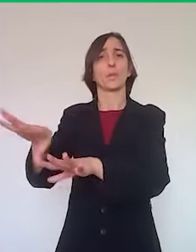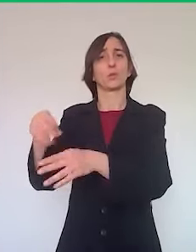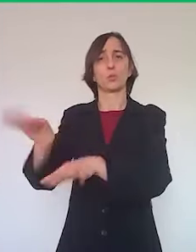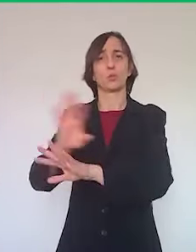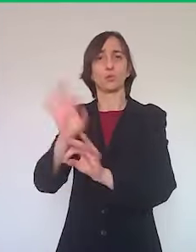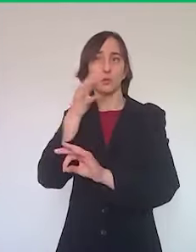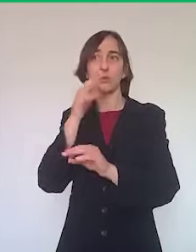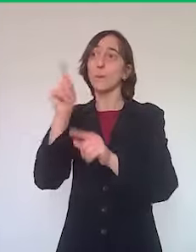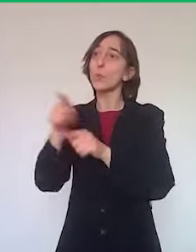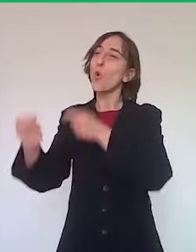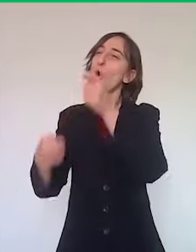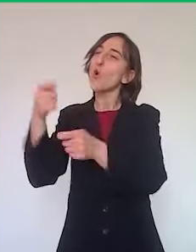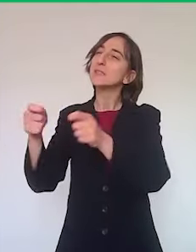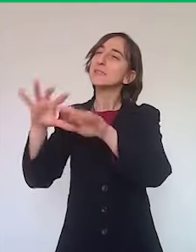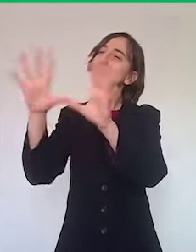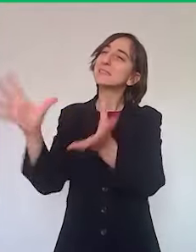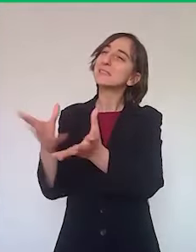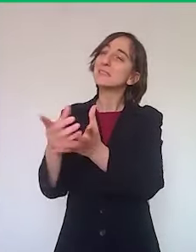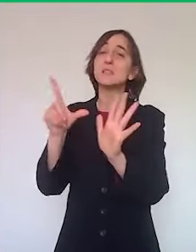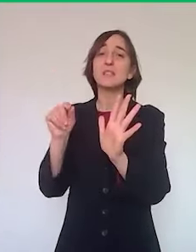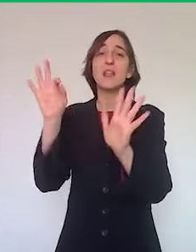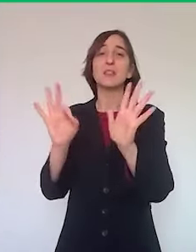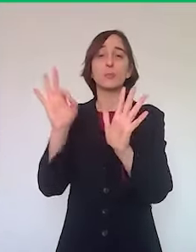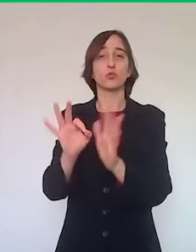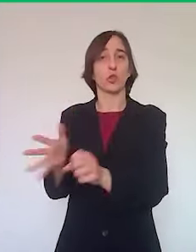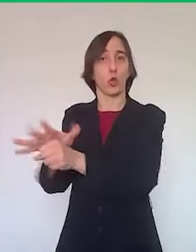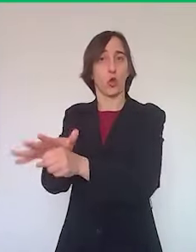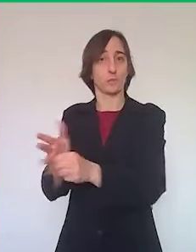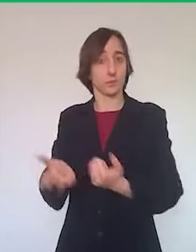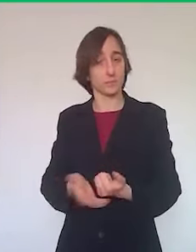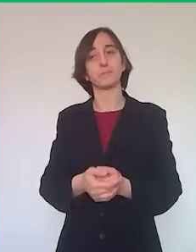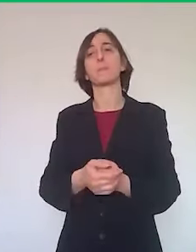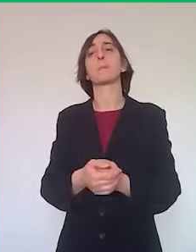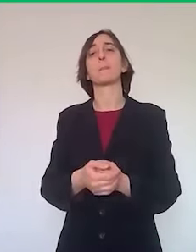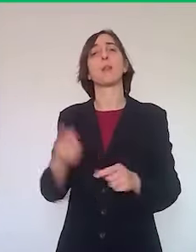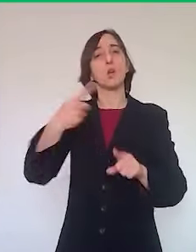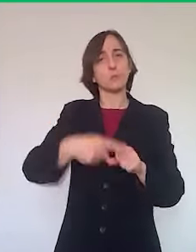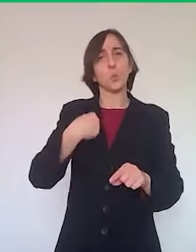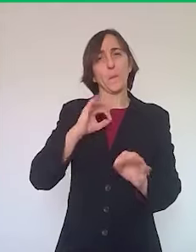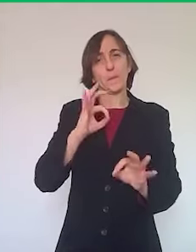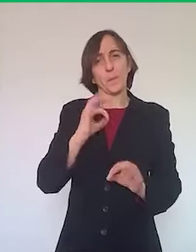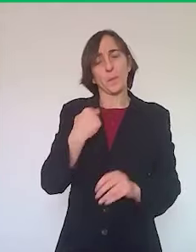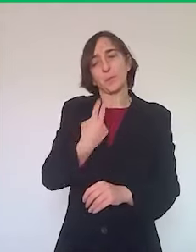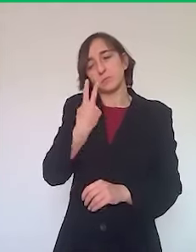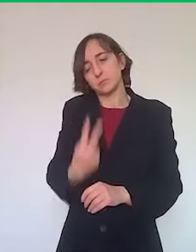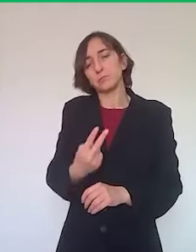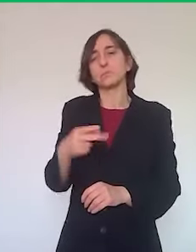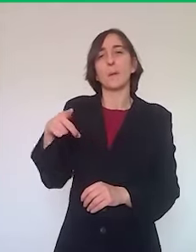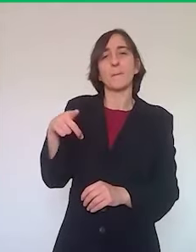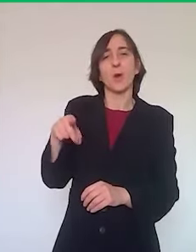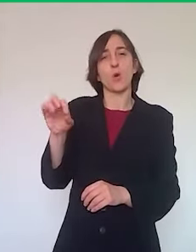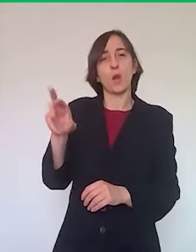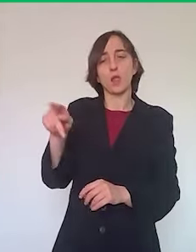parlando di contributi che fanno la differenza. Sono andato a guardare anche la pratica di Paolo, ho chiesto ai tecnici di